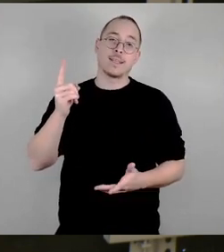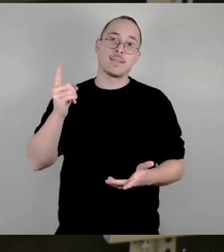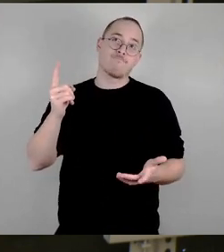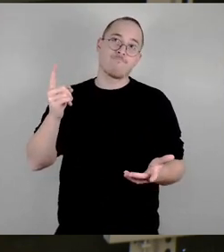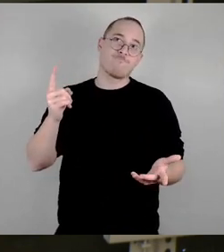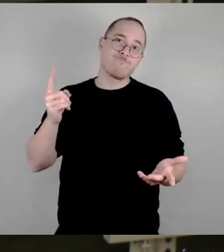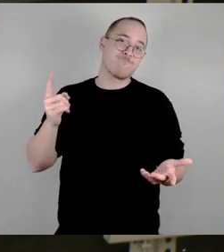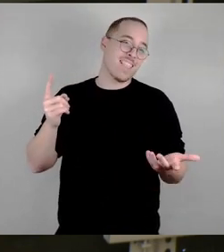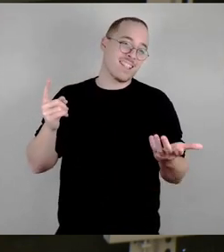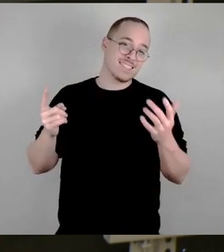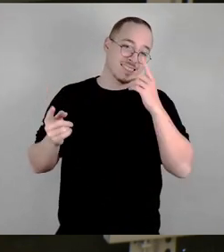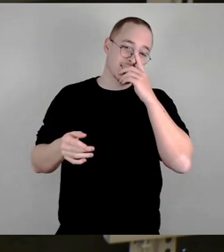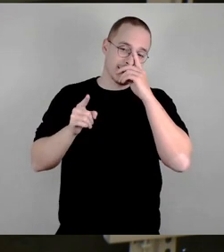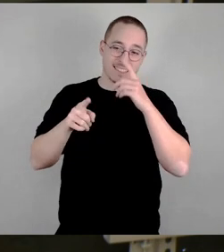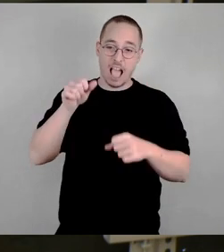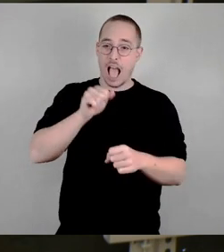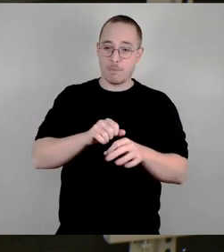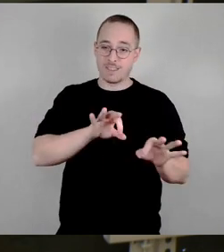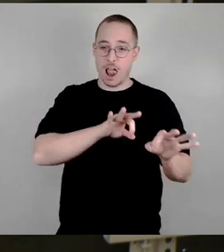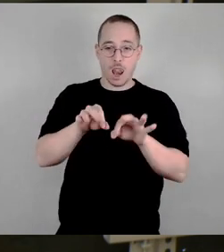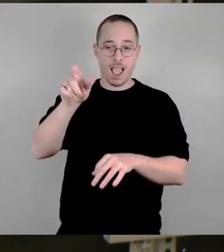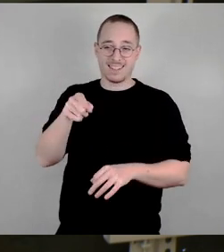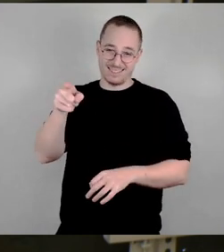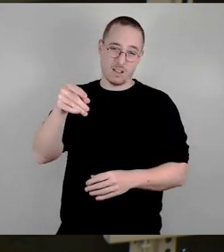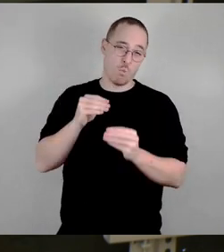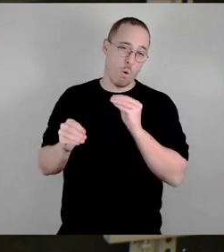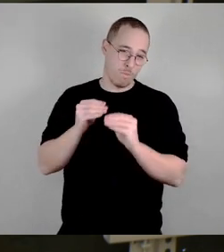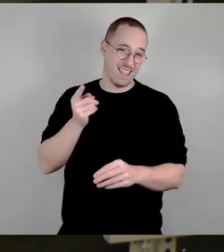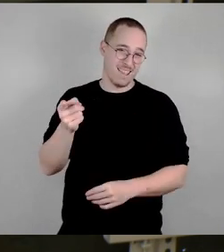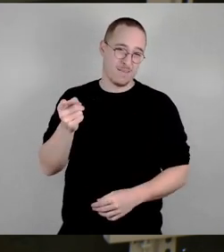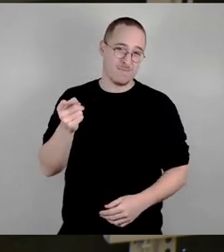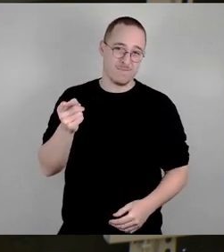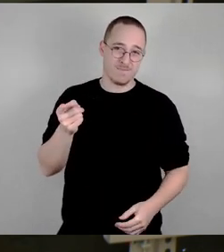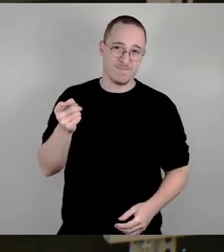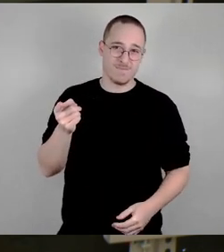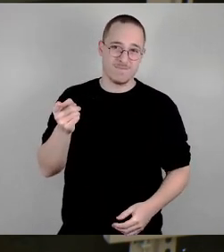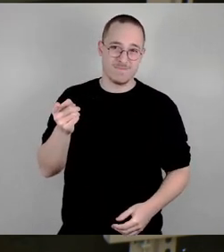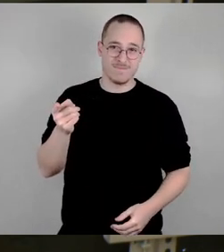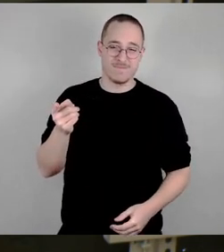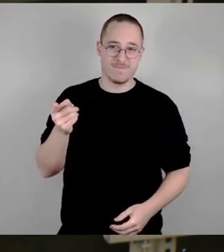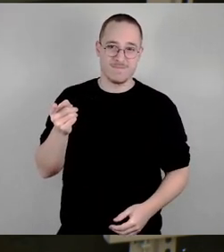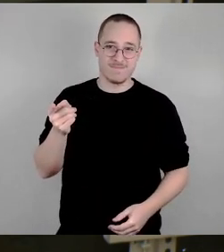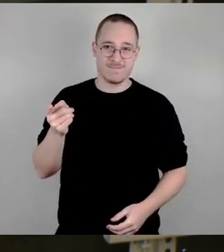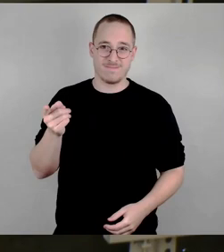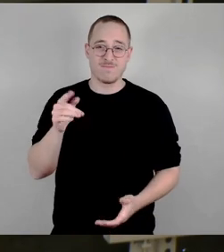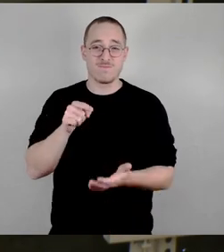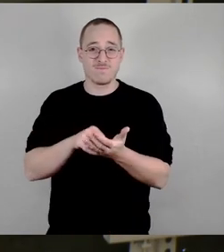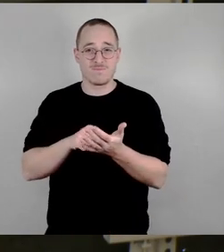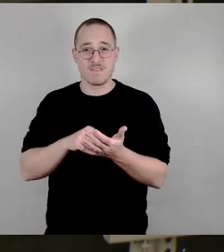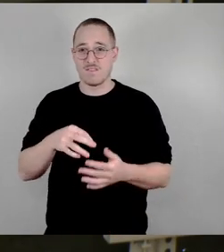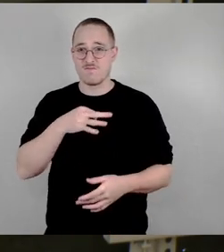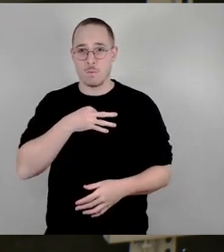dass da der Amtsleiter das Problem ist, denn mir kann das wirklich auch niemand